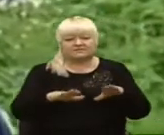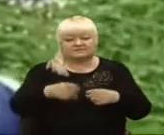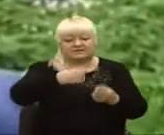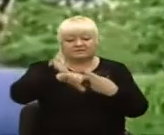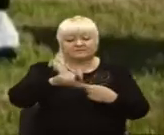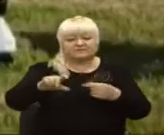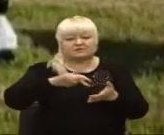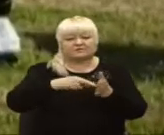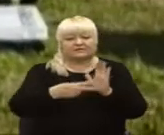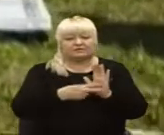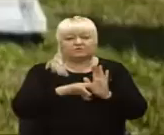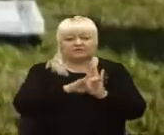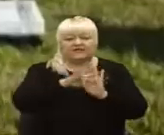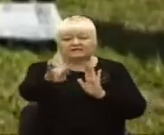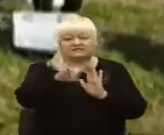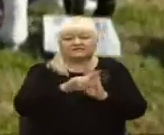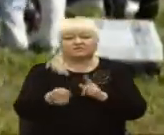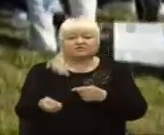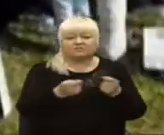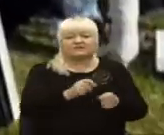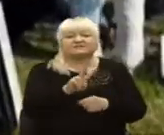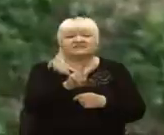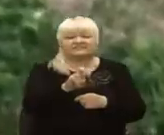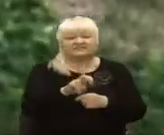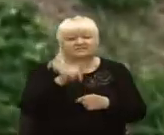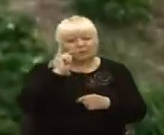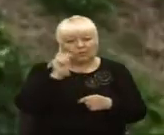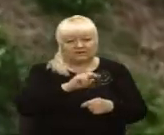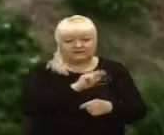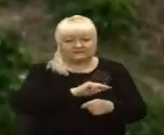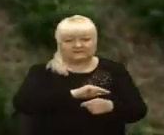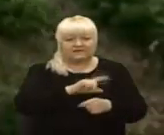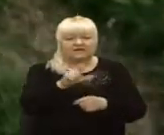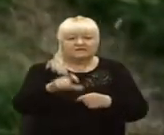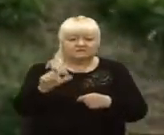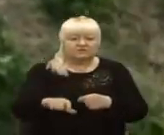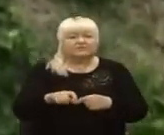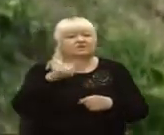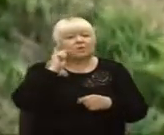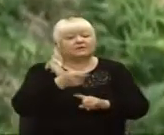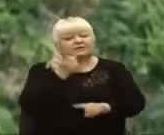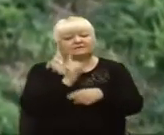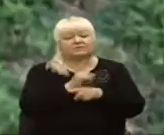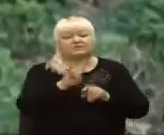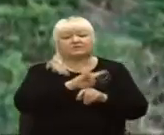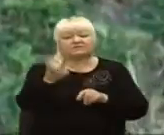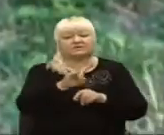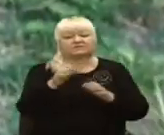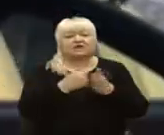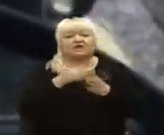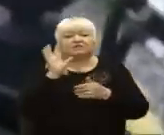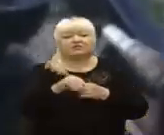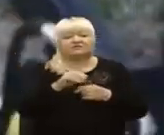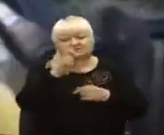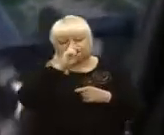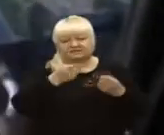чартерний рейс, що привезе перші дві сотні українських зробітчан. Утім, Україна заборонила чартери до всіх держав. Поки що заборона на виїзд